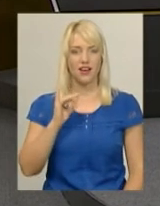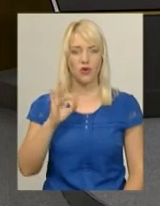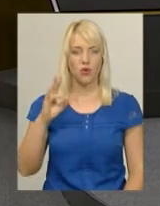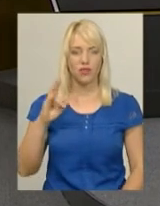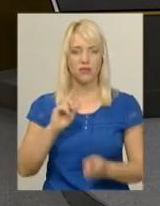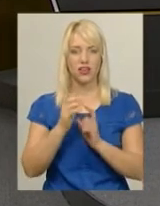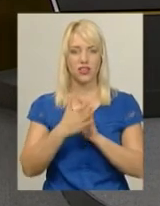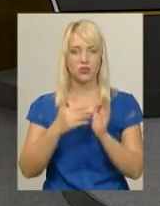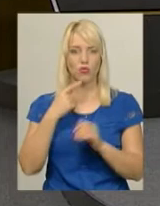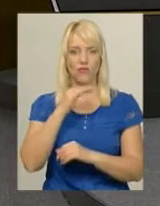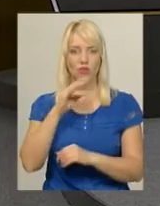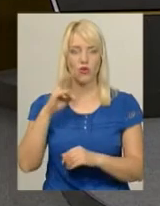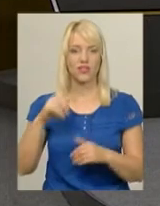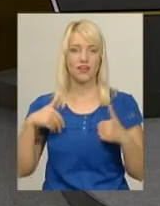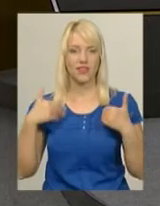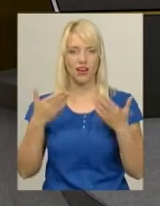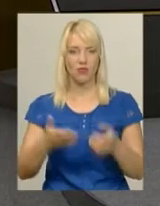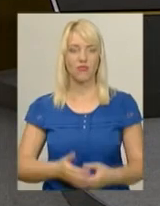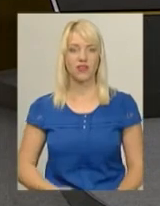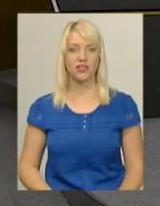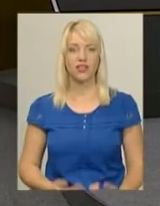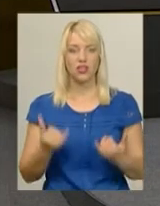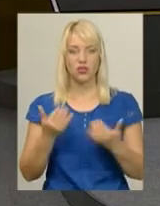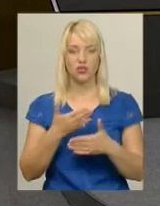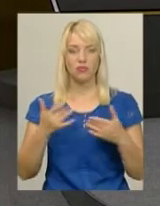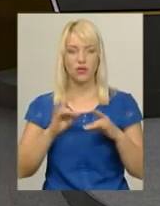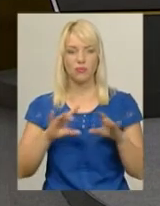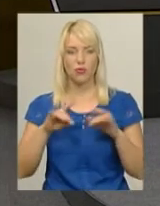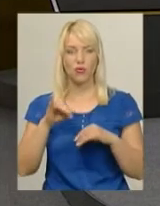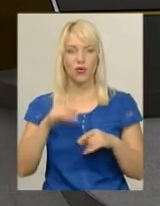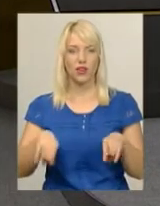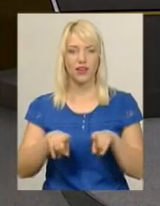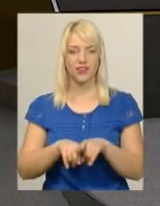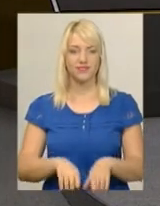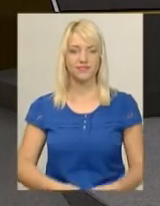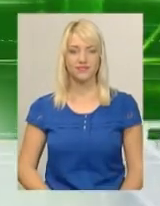Оксана Фіновська. Вітаємо вас. Сьогодні ми розповімо про таке.